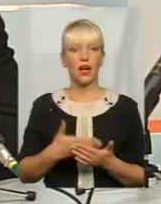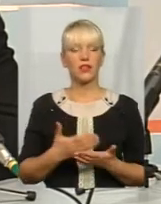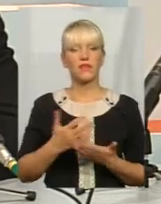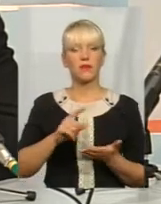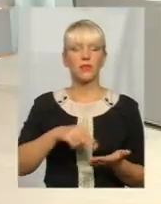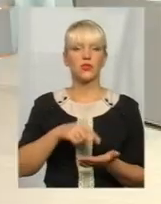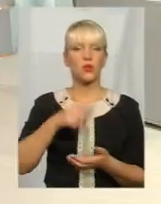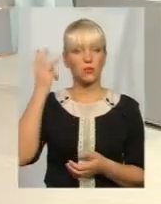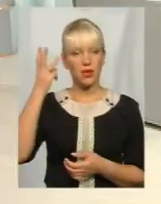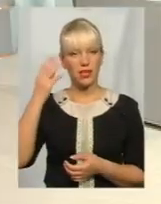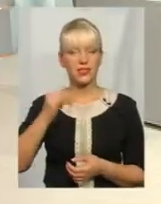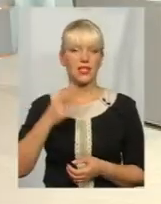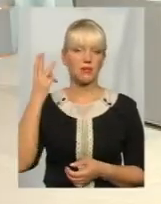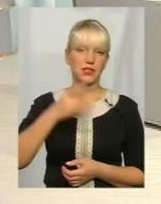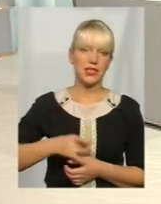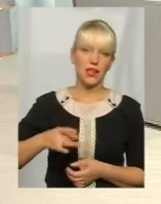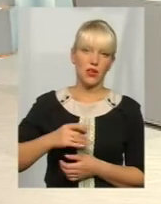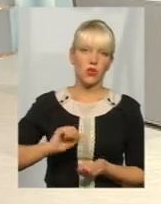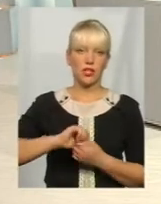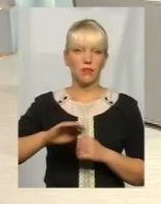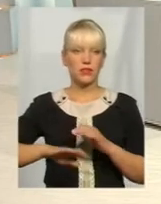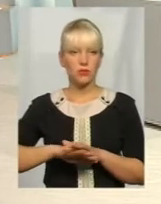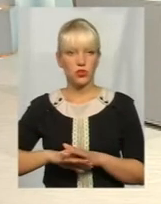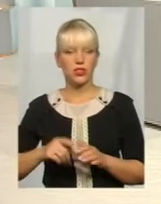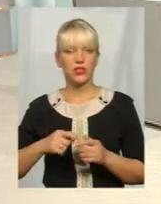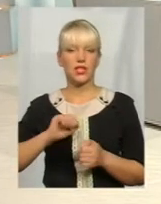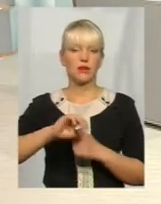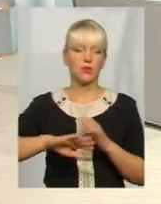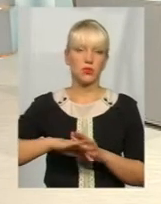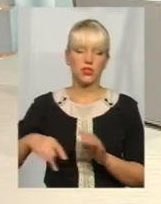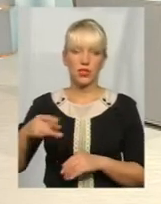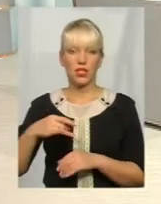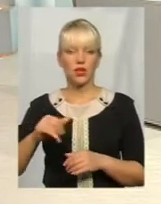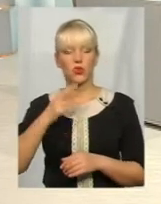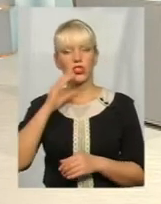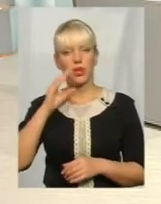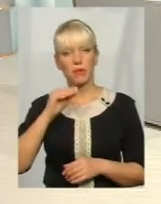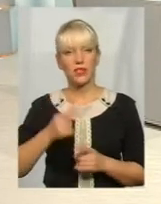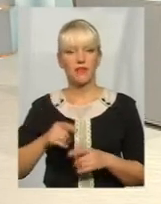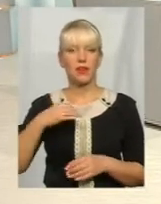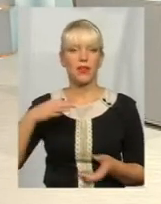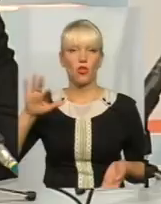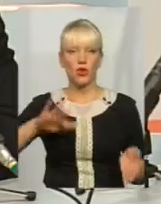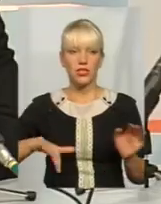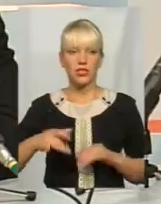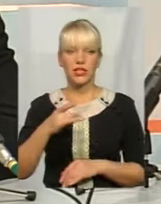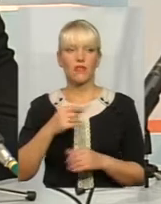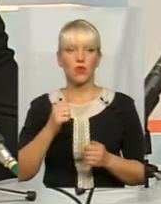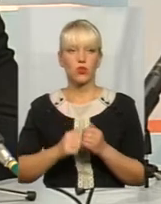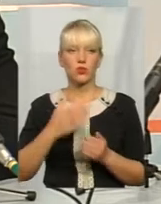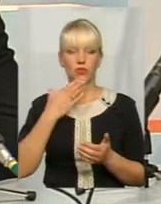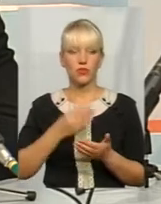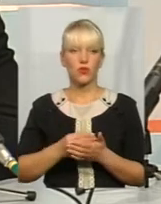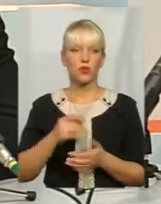Хмельницький, і Хмельницький район, і Кам'янець місту, Кам'янець район, і Шепетівка, і Білогірський район. В кожному районі є